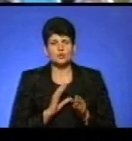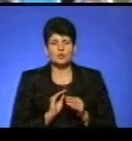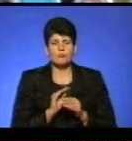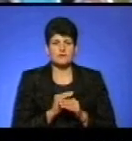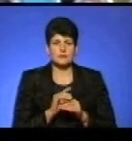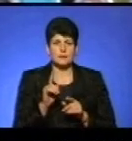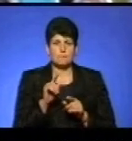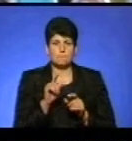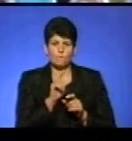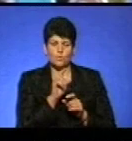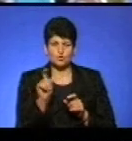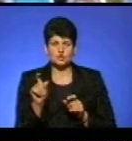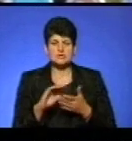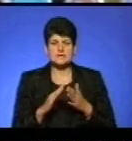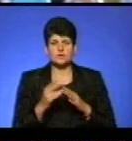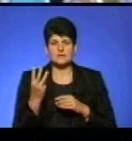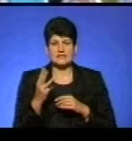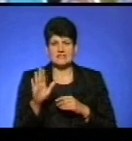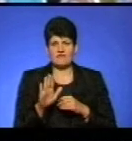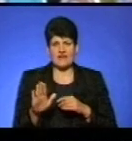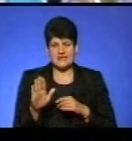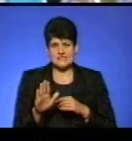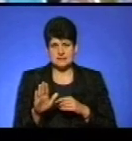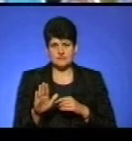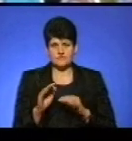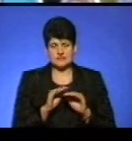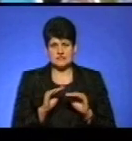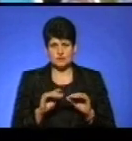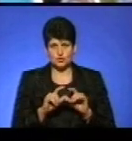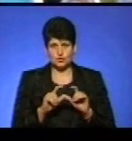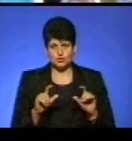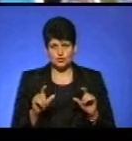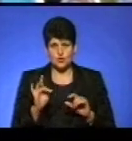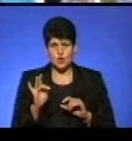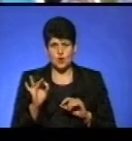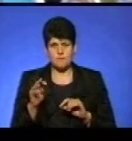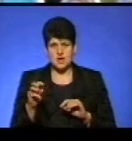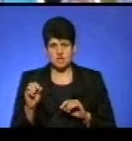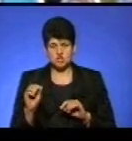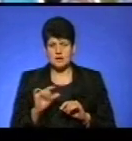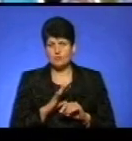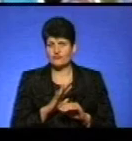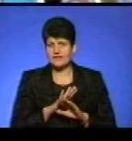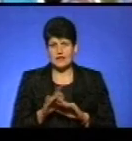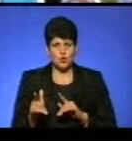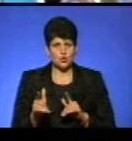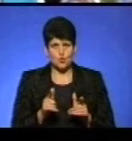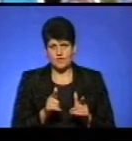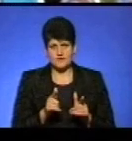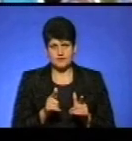станом на 3 вересня дитячий садочок Ромашка був не готовий до